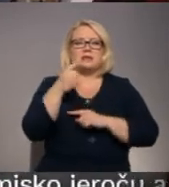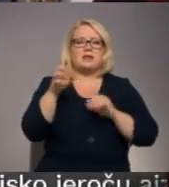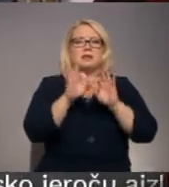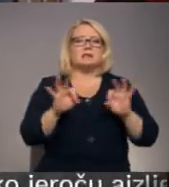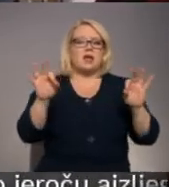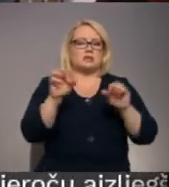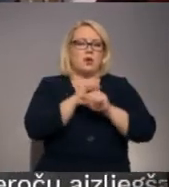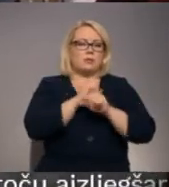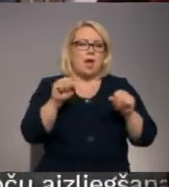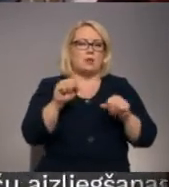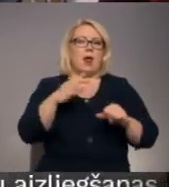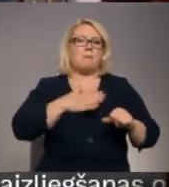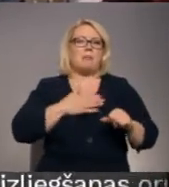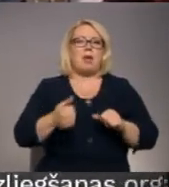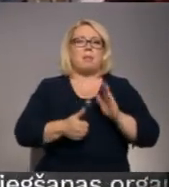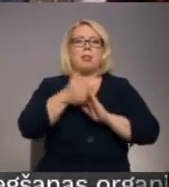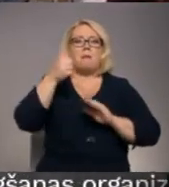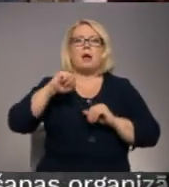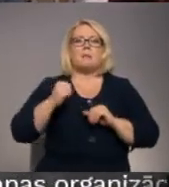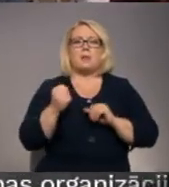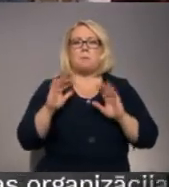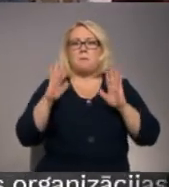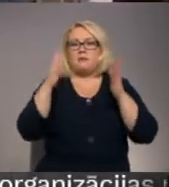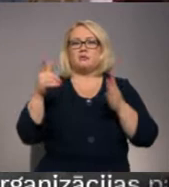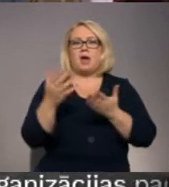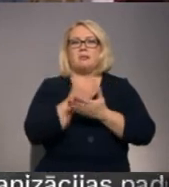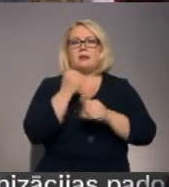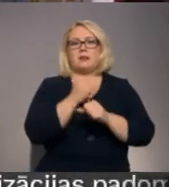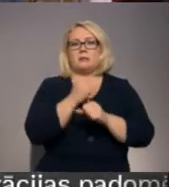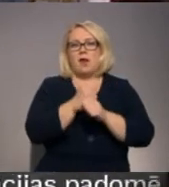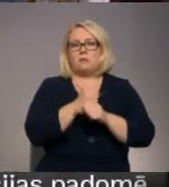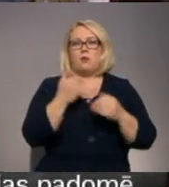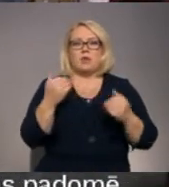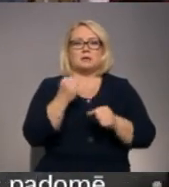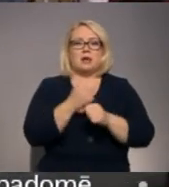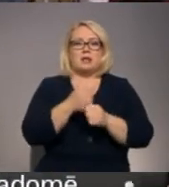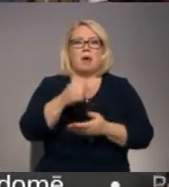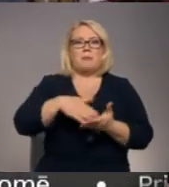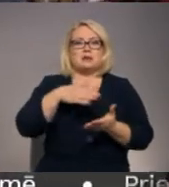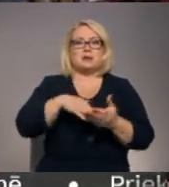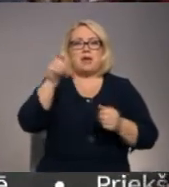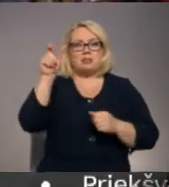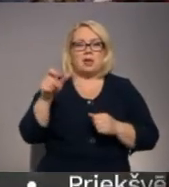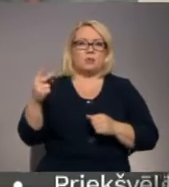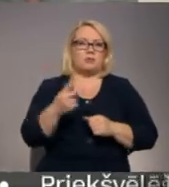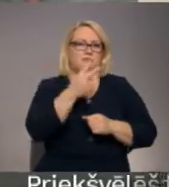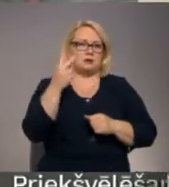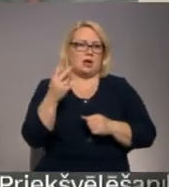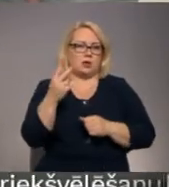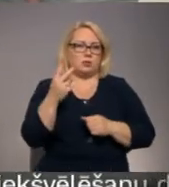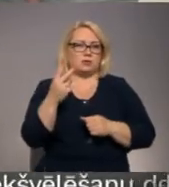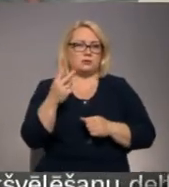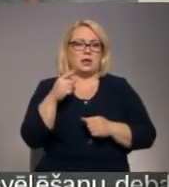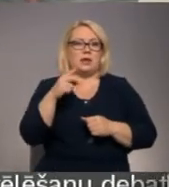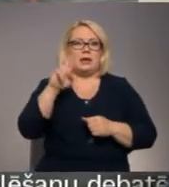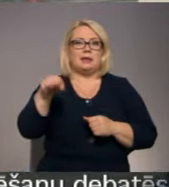ātri. Manam labākajam draugam paveicās, viņš atrada darbu. Strādāja šeit par sētnieku divus gadus. DI